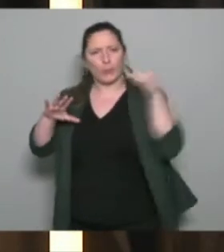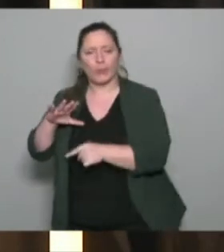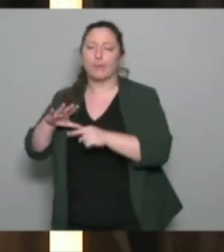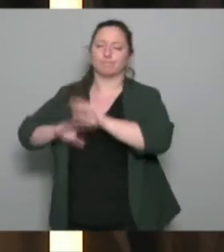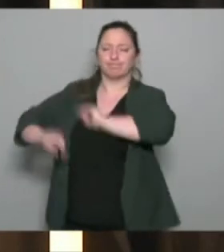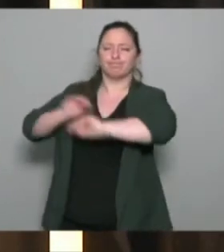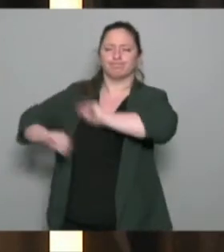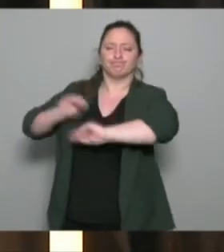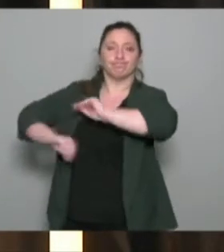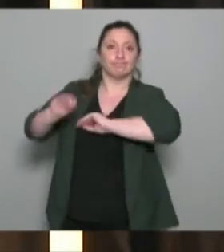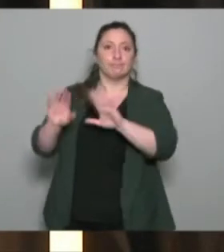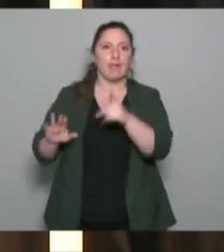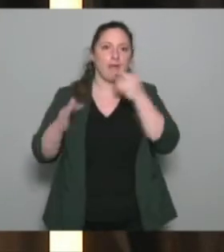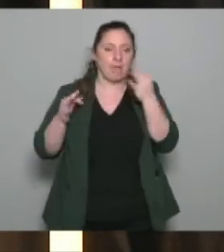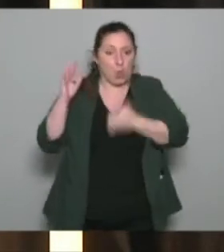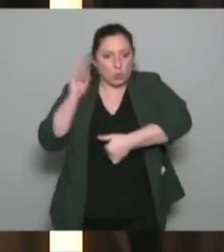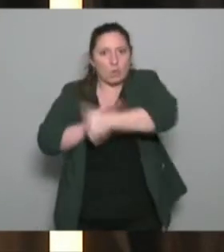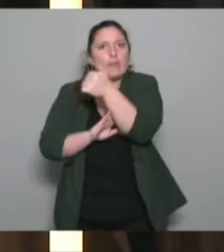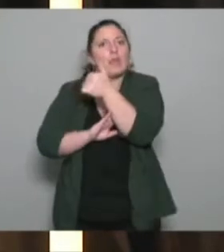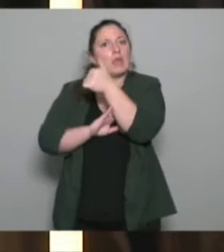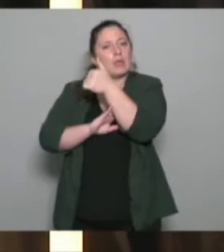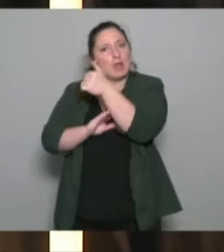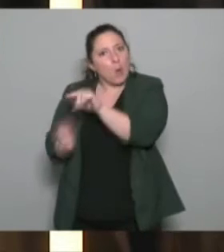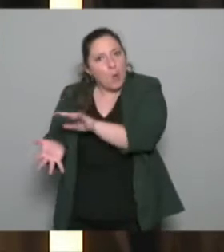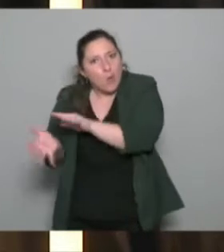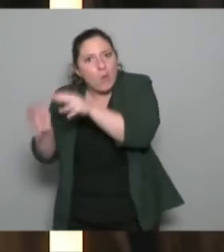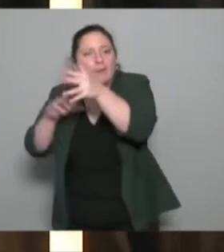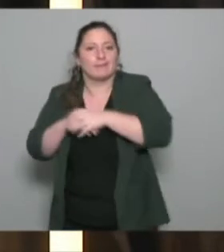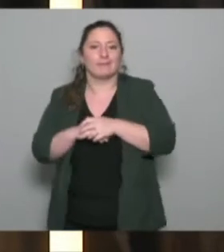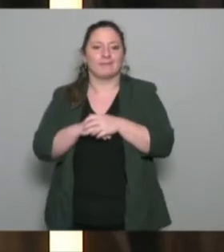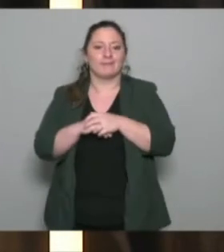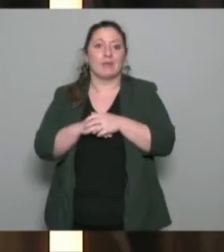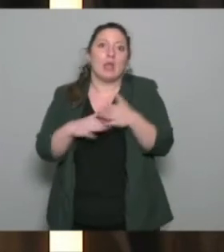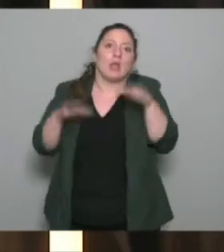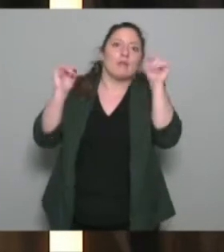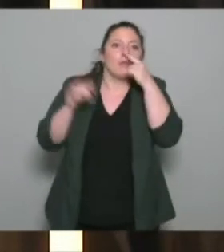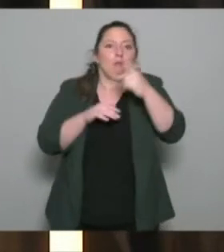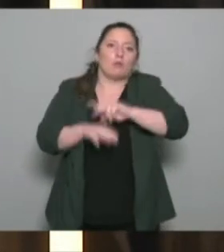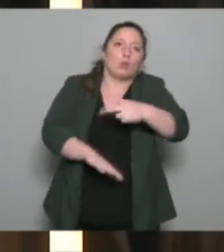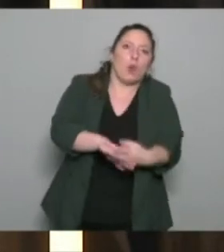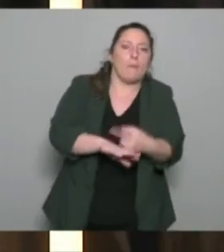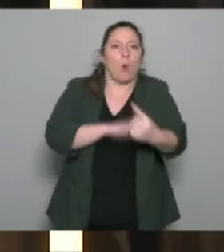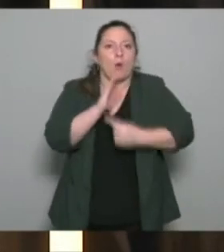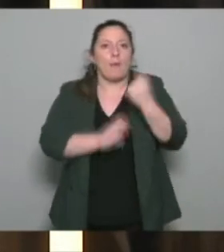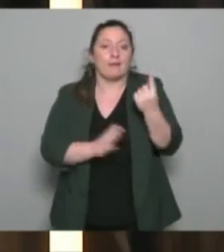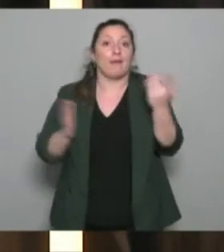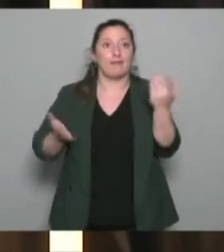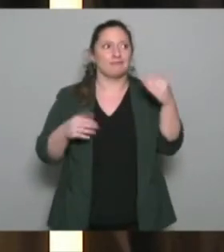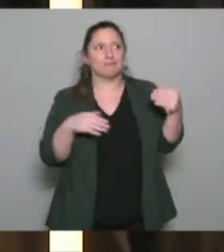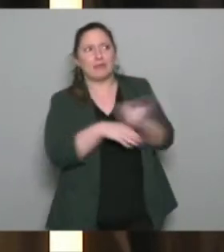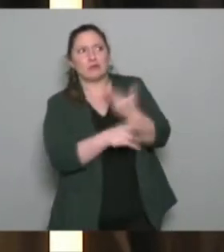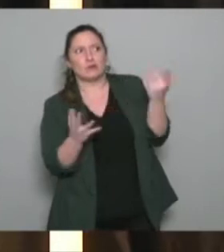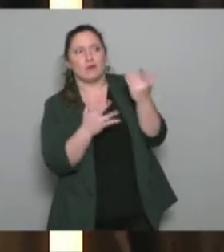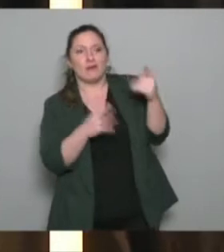mais pour retrouver de'autonomie, pour éviter de rechuter en rentrant à la maison. Et donc, qu'est-ce qui s'est passé et qu-ce qu'il a